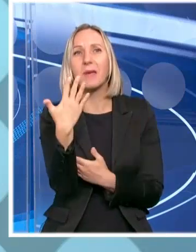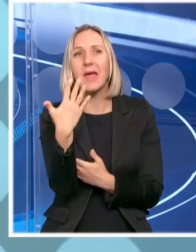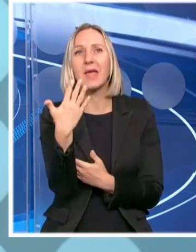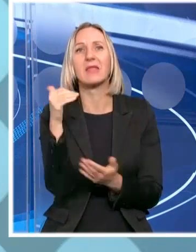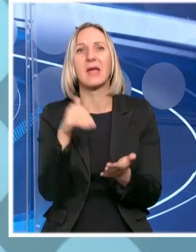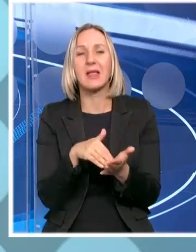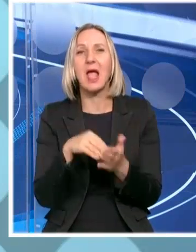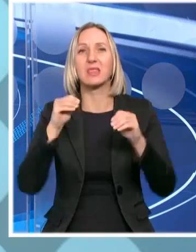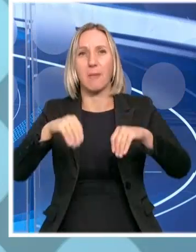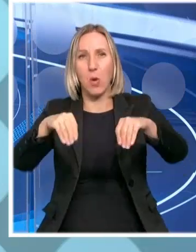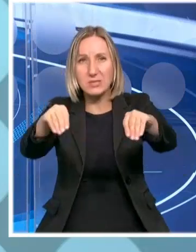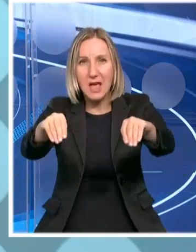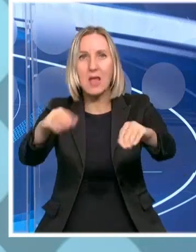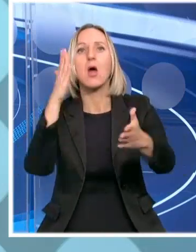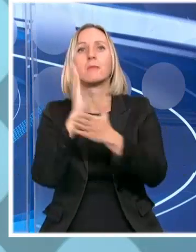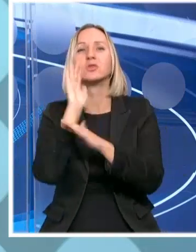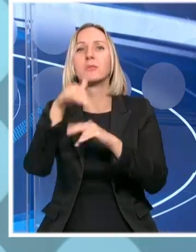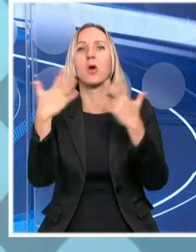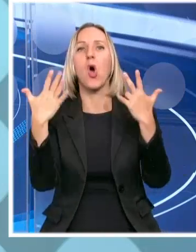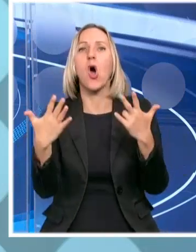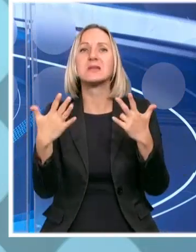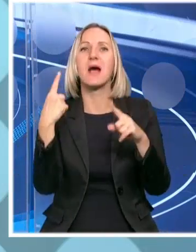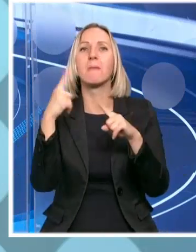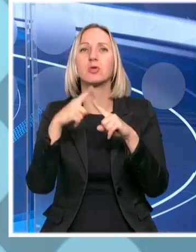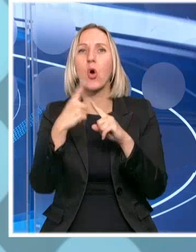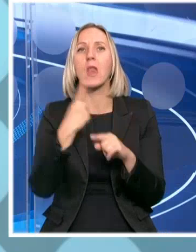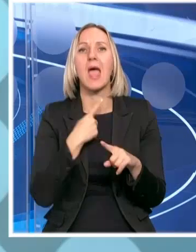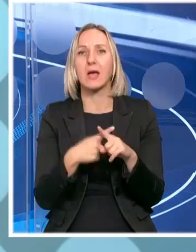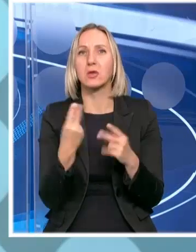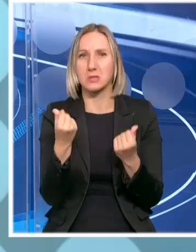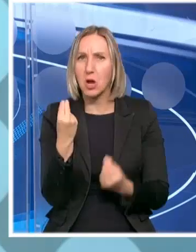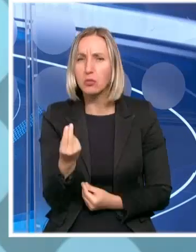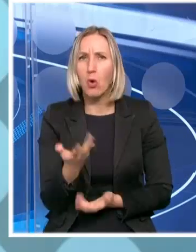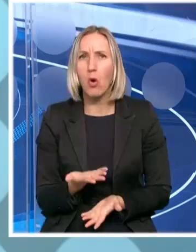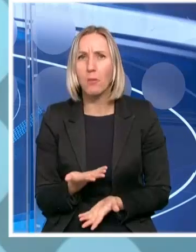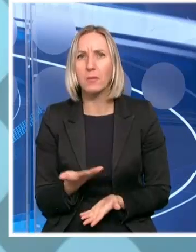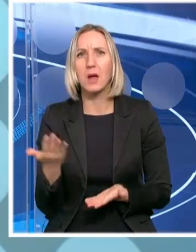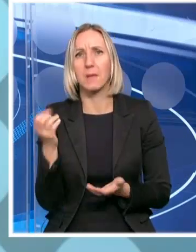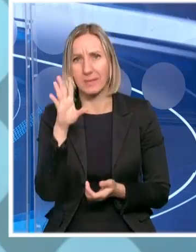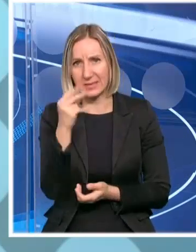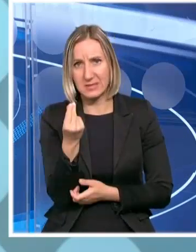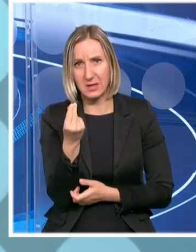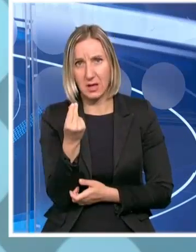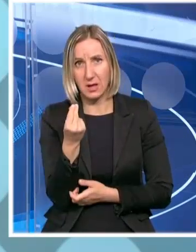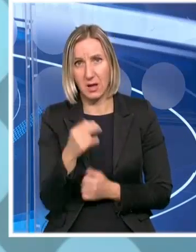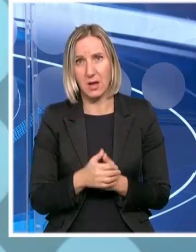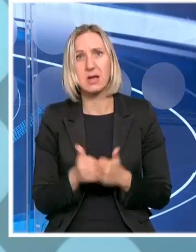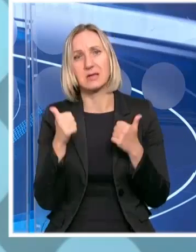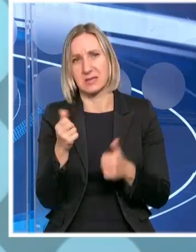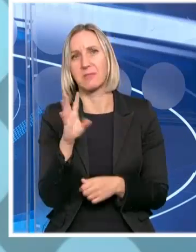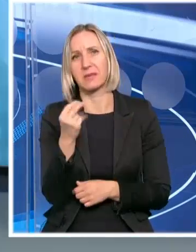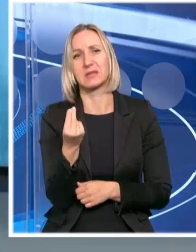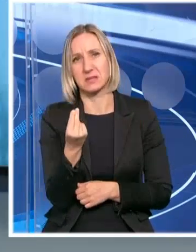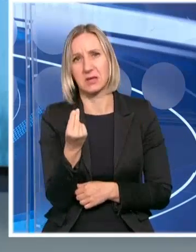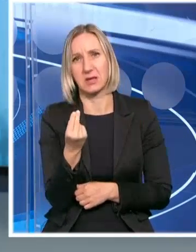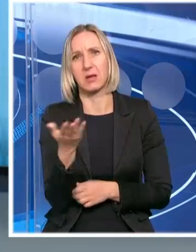posejano. Biće preko 8 tona po hektaru. Cena dobra. Zaradiće svi... 15 dinara. Pa u ovom trenutku je 15 dinara.